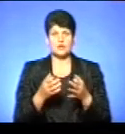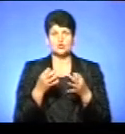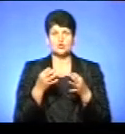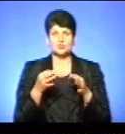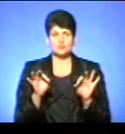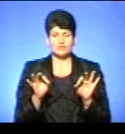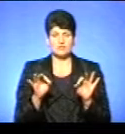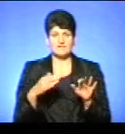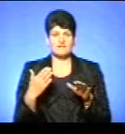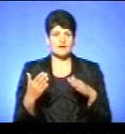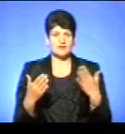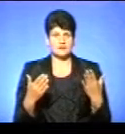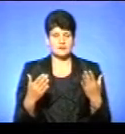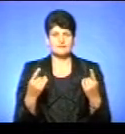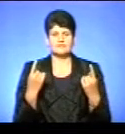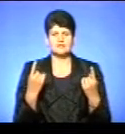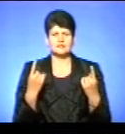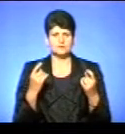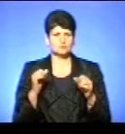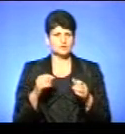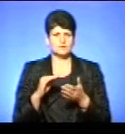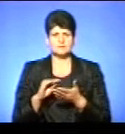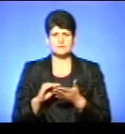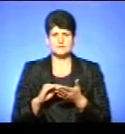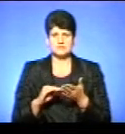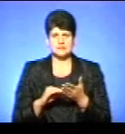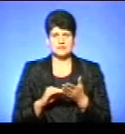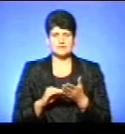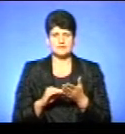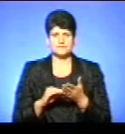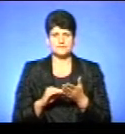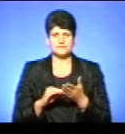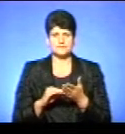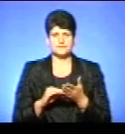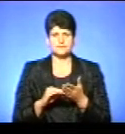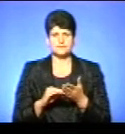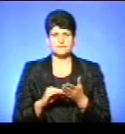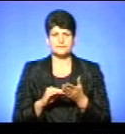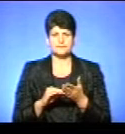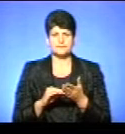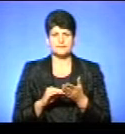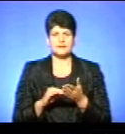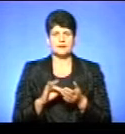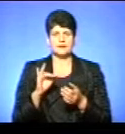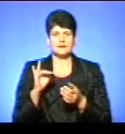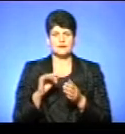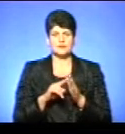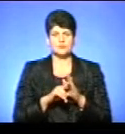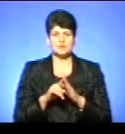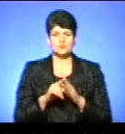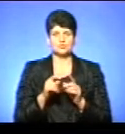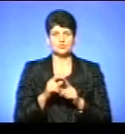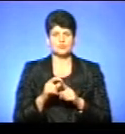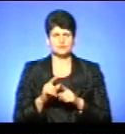варіантність, надто велику варіантність таких, зокрема, таких літер. І на початку слова, про що